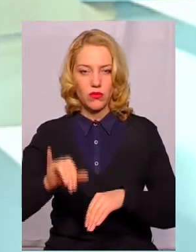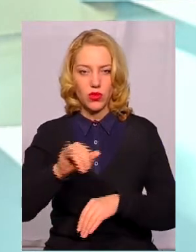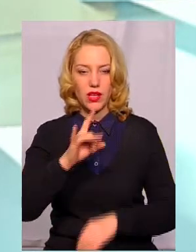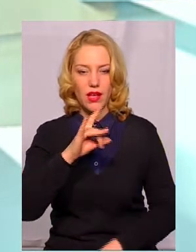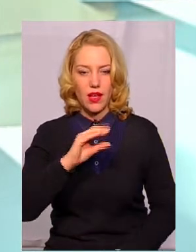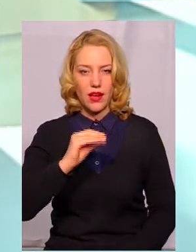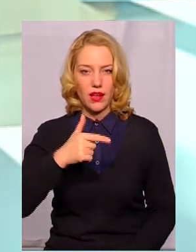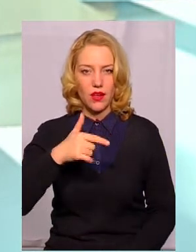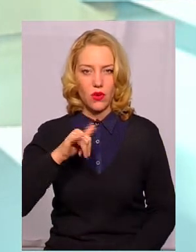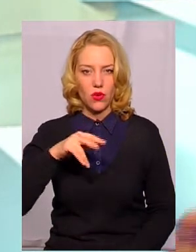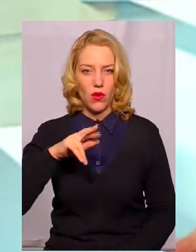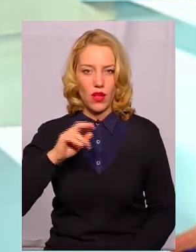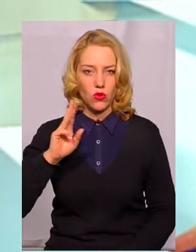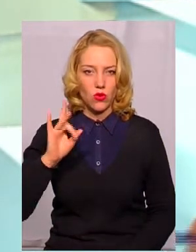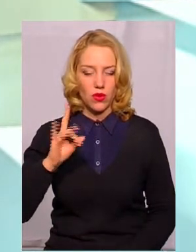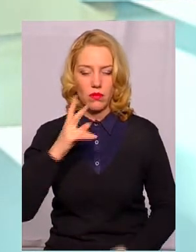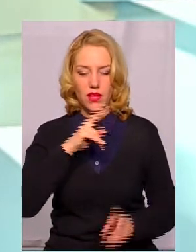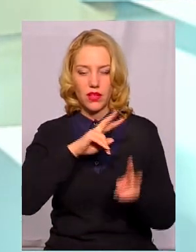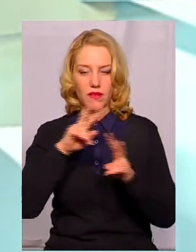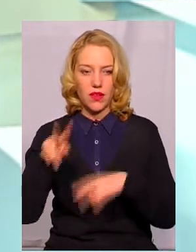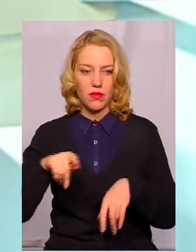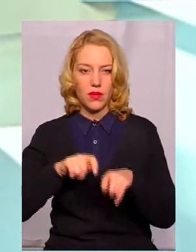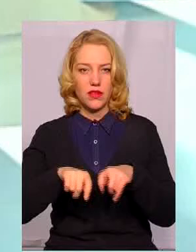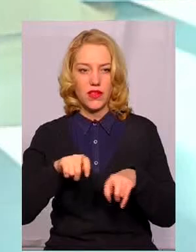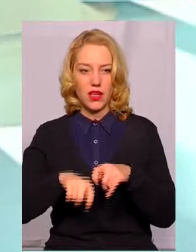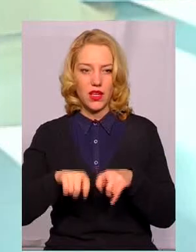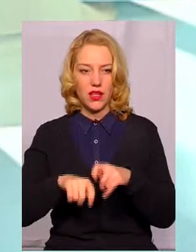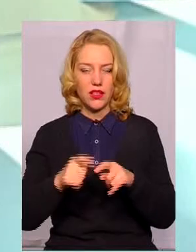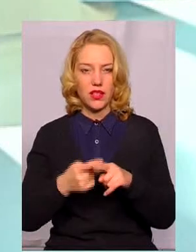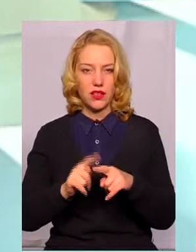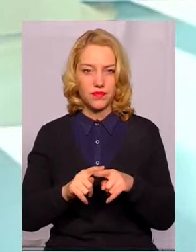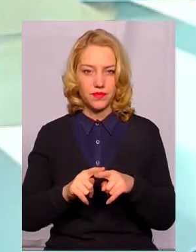Регулятор передивляється, перевіряє їх.